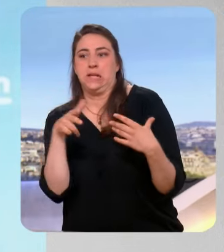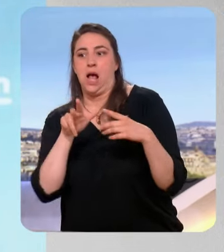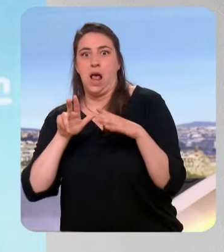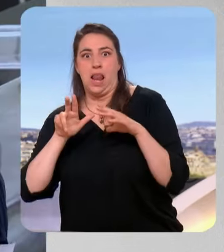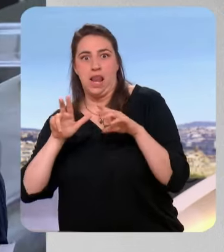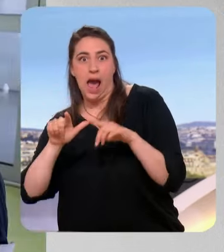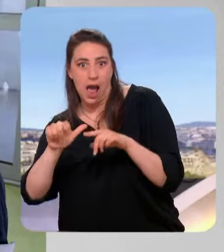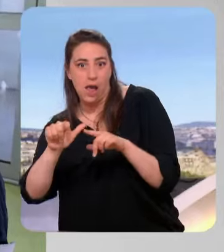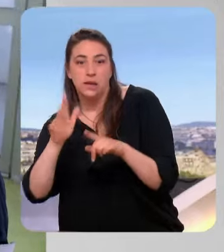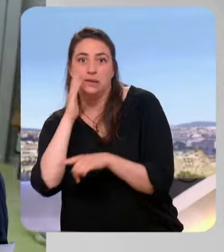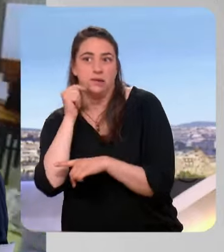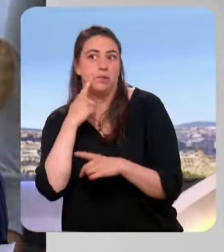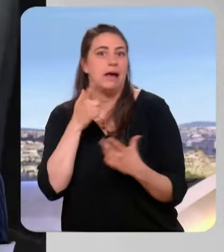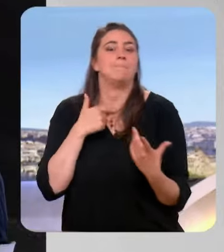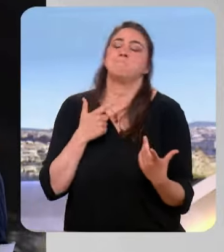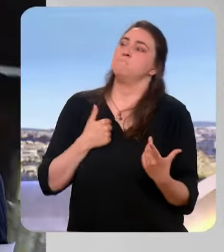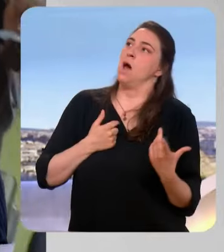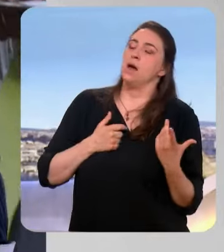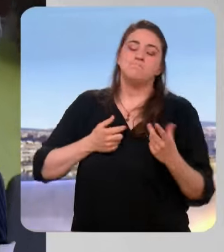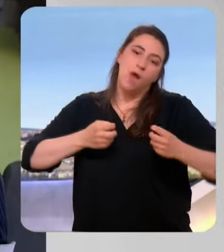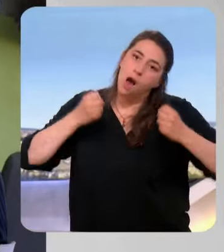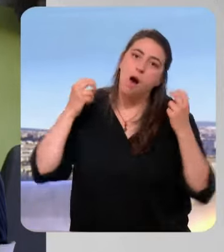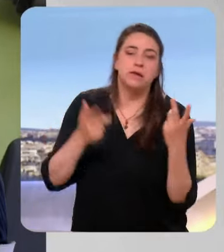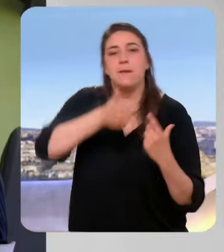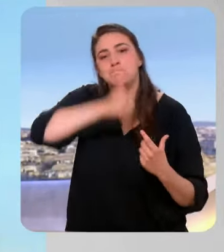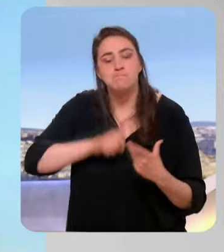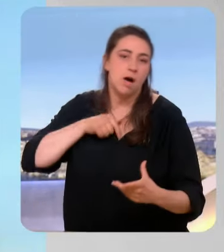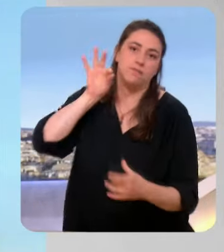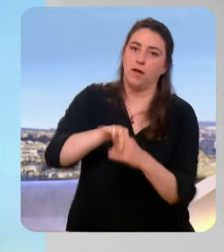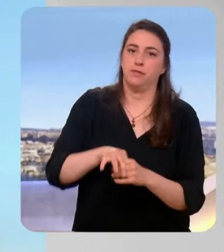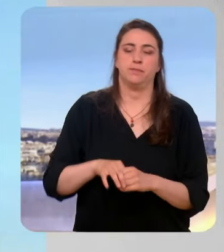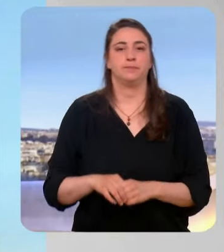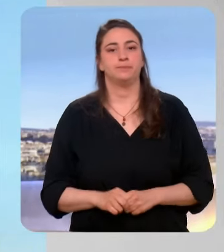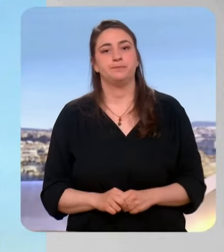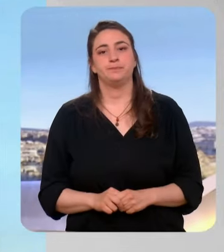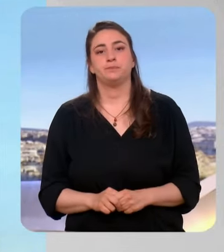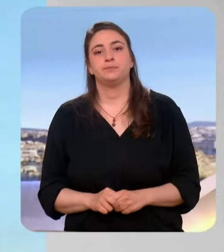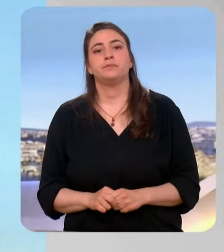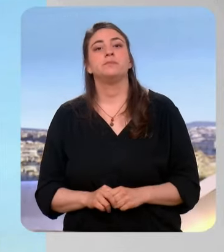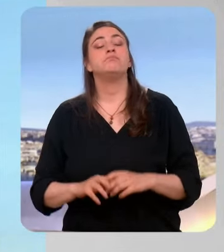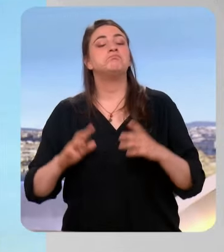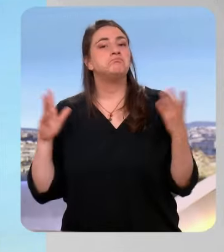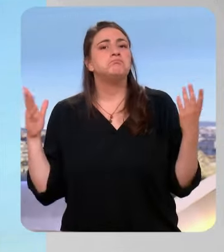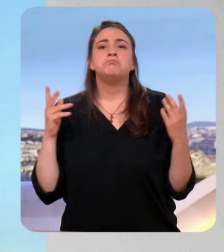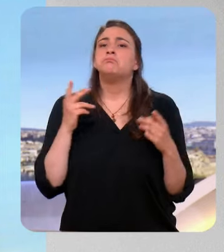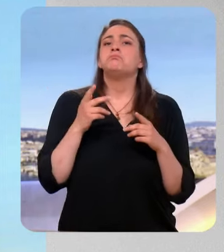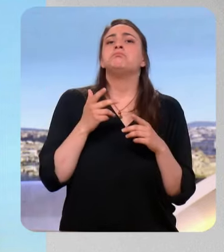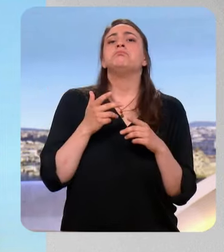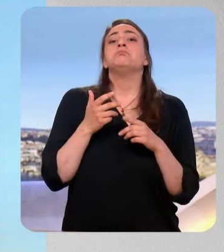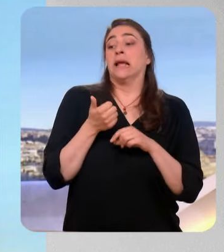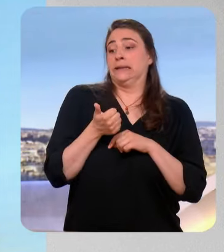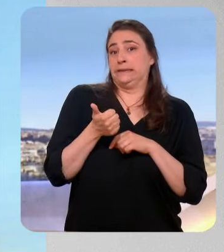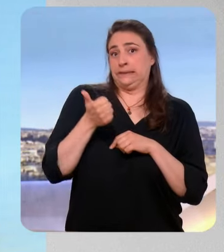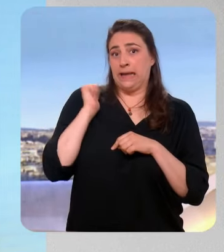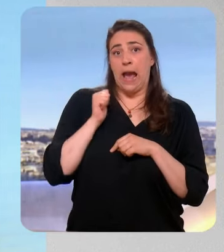profitera, qui ça desservira, ça c'est trop compliqué pour l'instant de le savoir. – Si l'on en croit encore une fois le résultat de votre dernière enquête publiée hier, qui